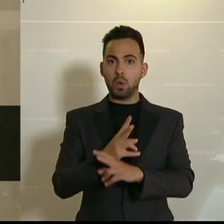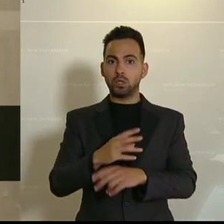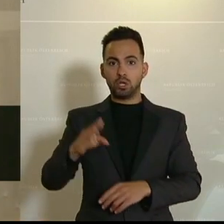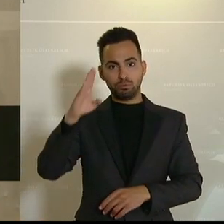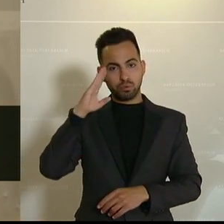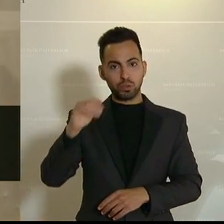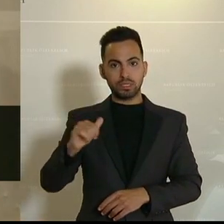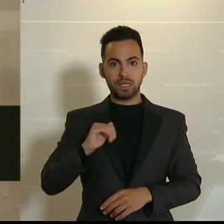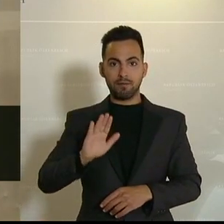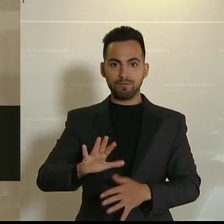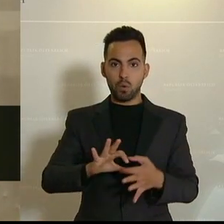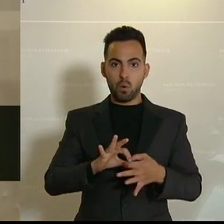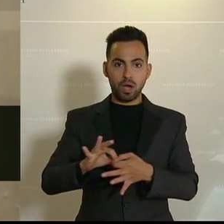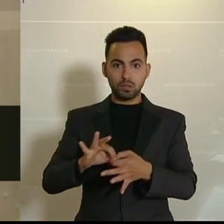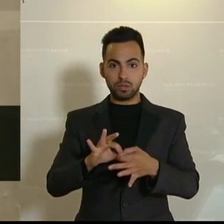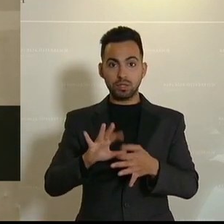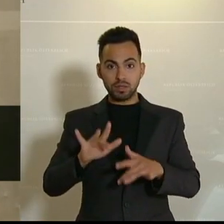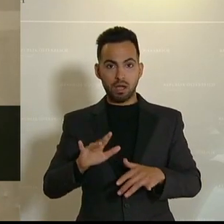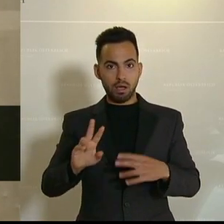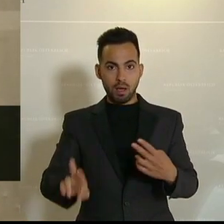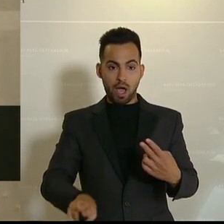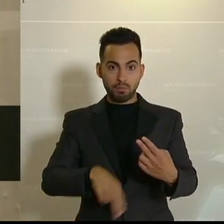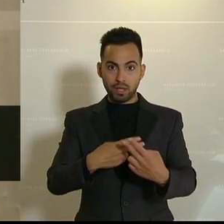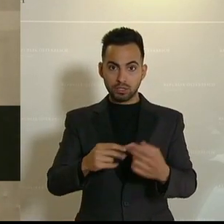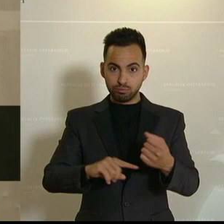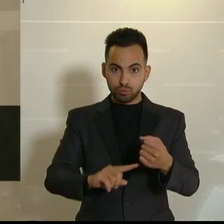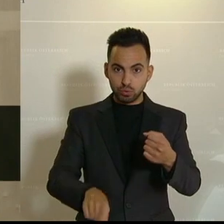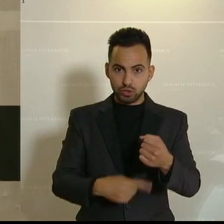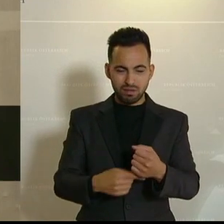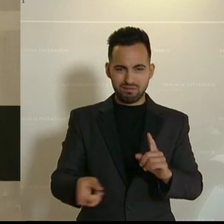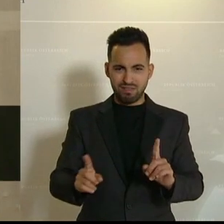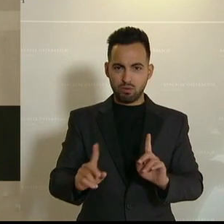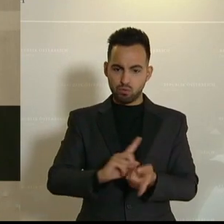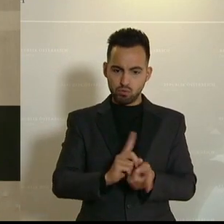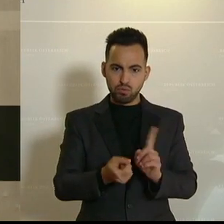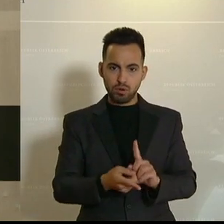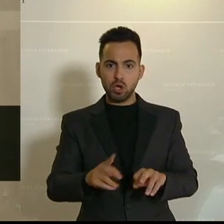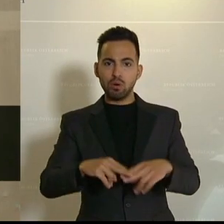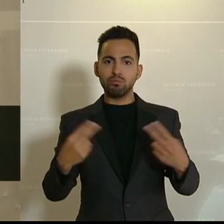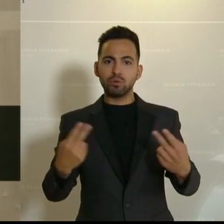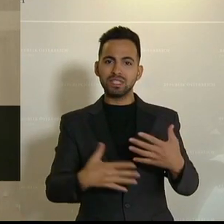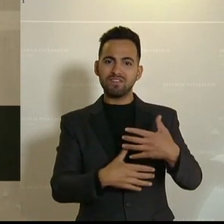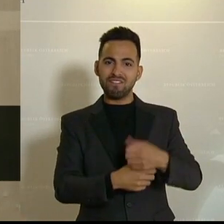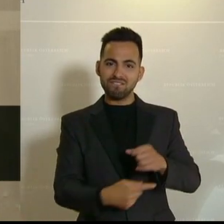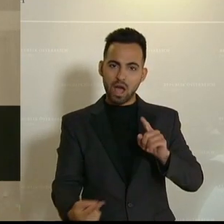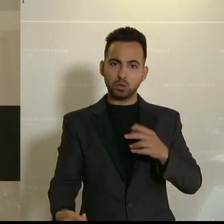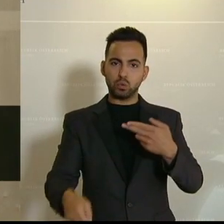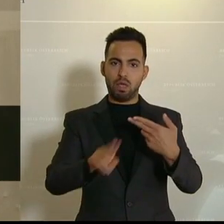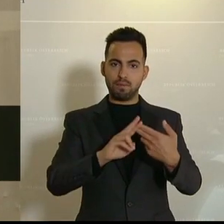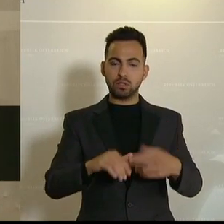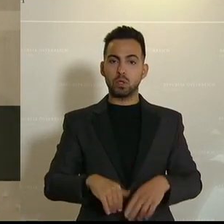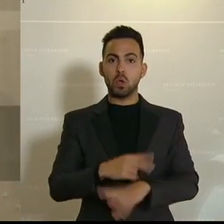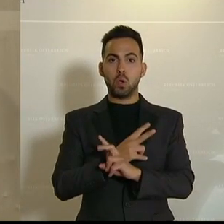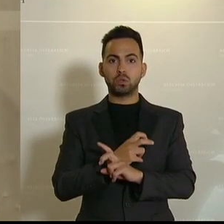Bundesheeres ist nicht an das Budget anzupassen, sondern einzig allein an die Bundesverfassung, wo sich